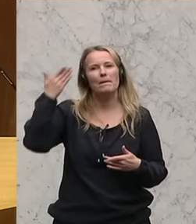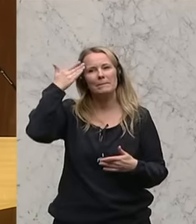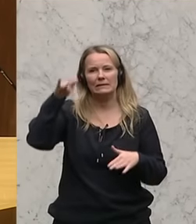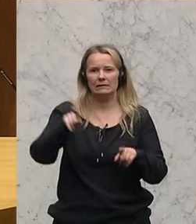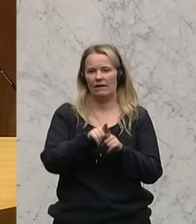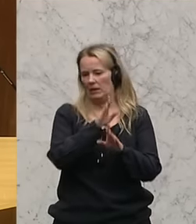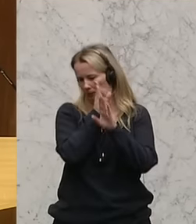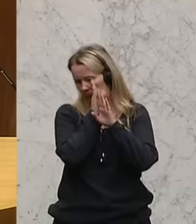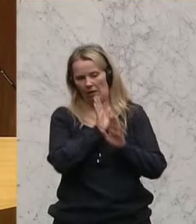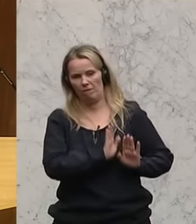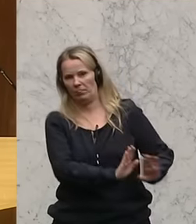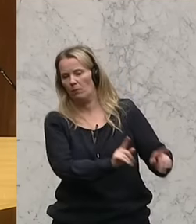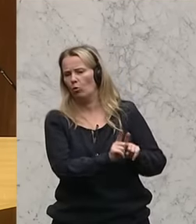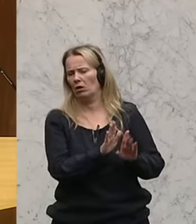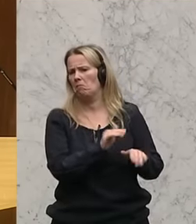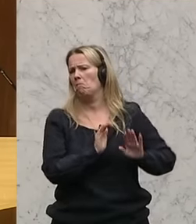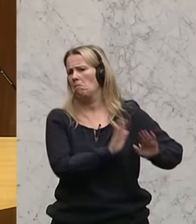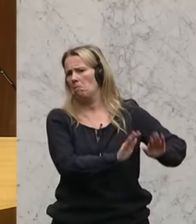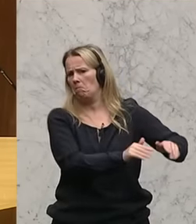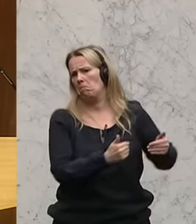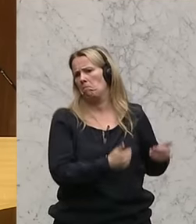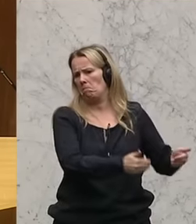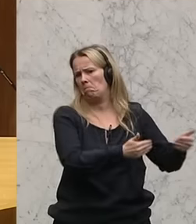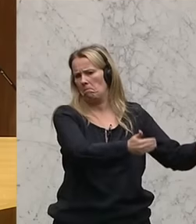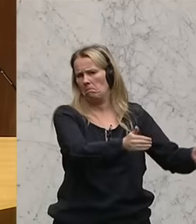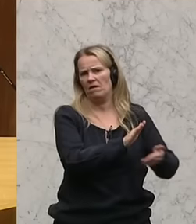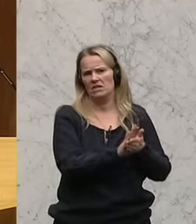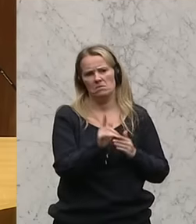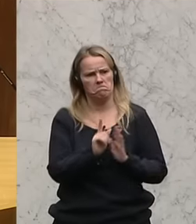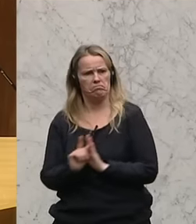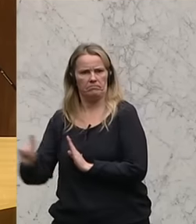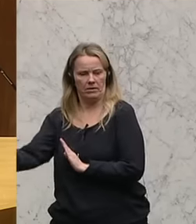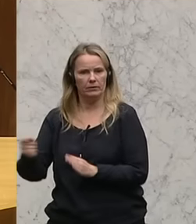Verdrängens, des Verschleppens und des Wegduckens.